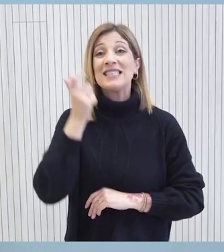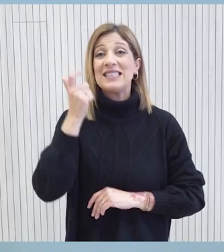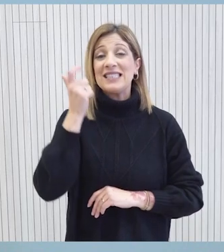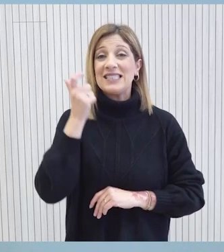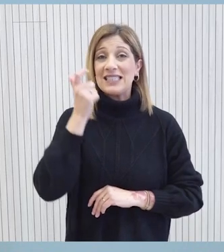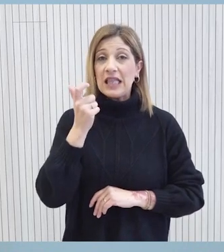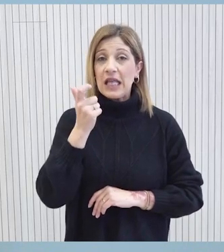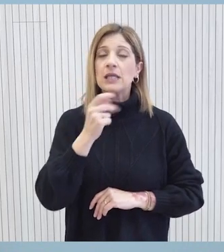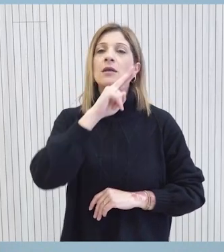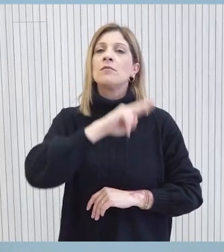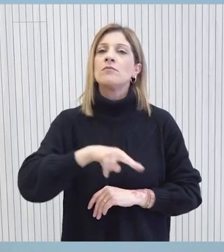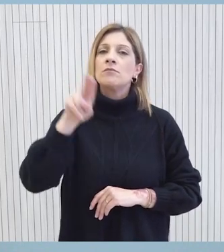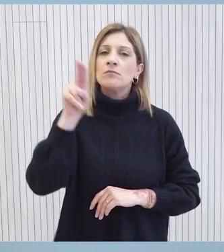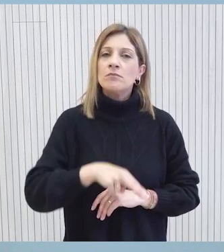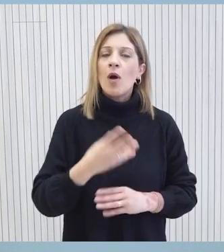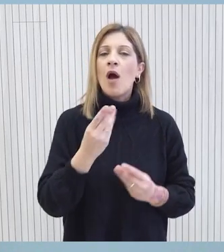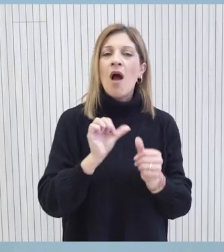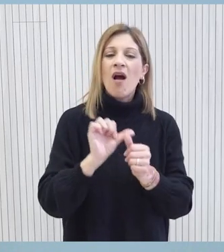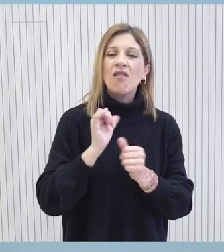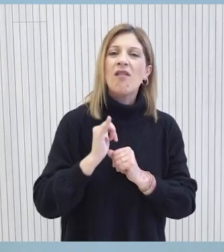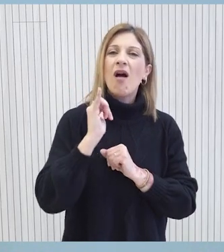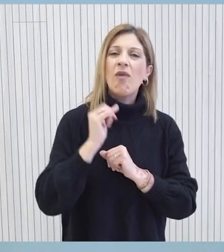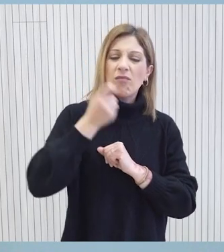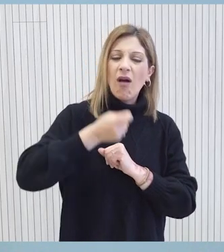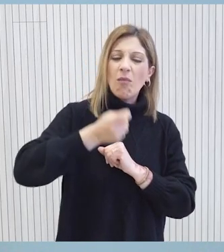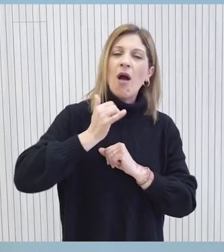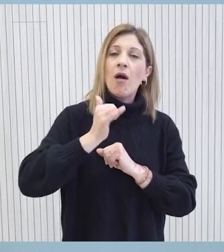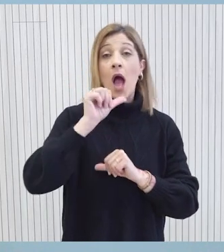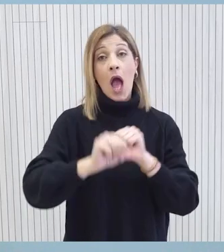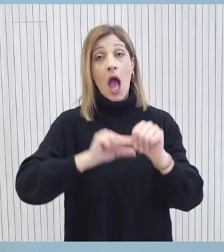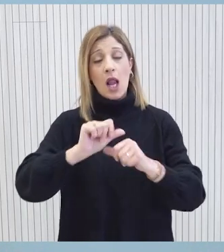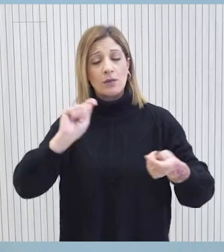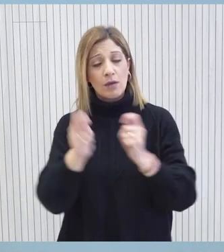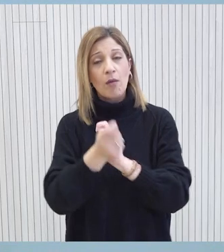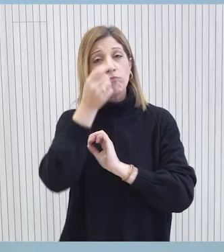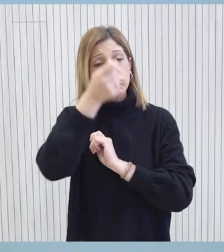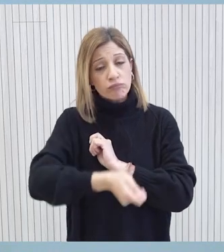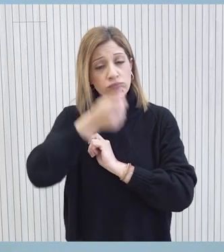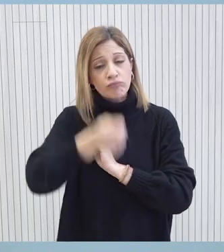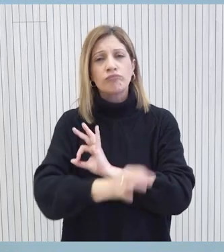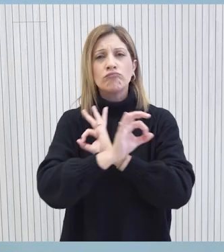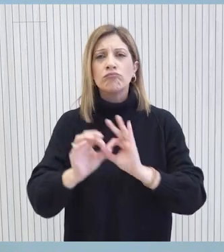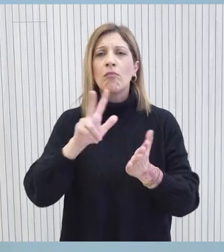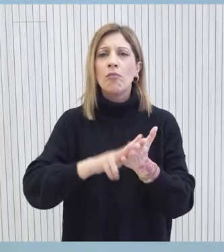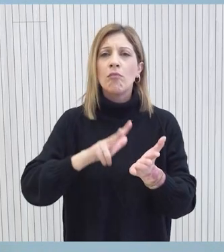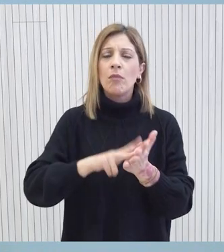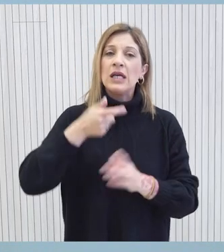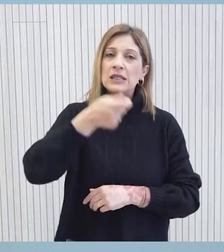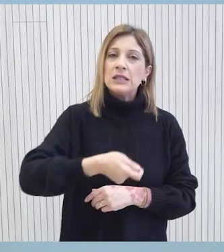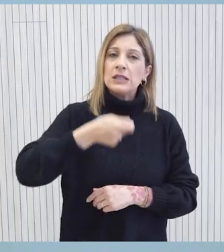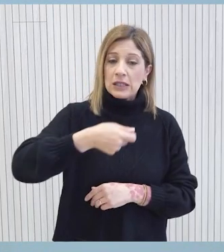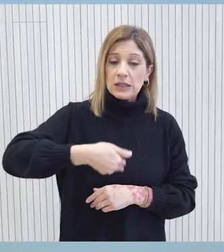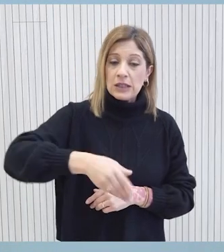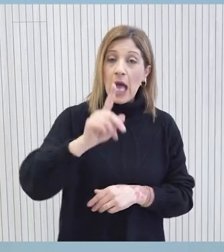καταργήθηκαν οριστικά οι πολίμινες καθυστερήσεις του παρελθόντος και 6.000 νέοι συνταξιούχοι ξεκινούν να λαμβάνουν σύνταξη